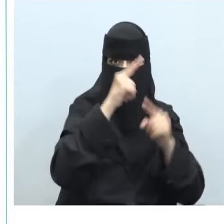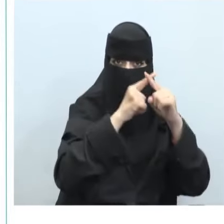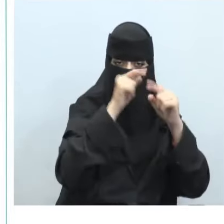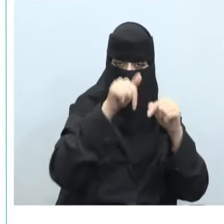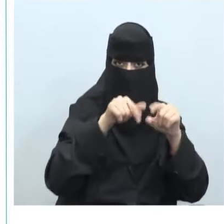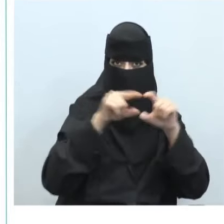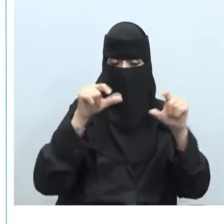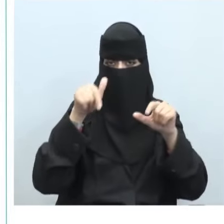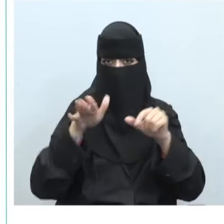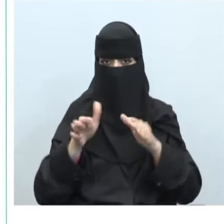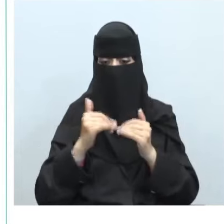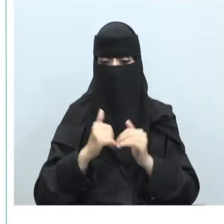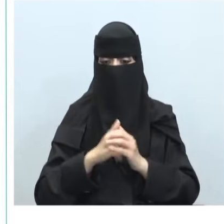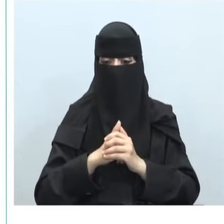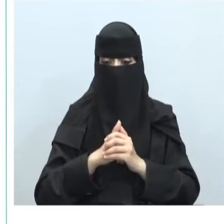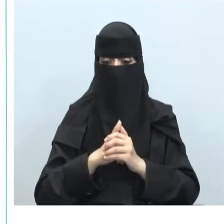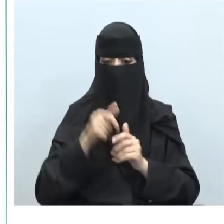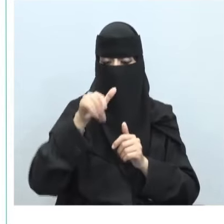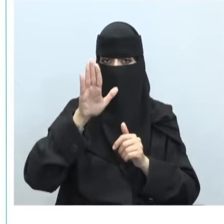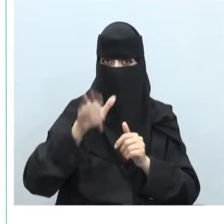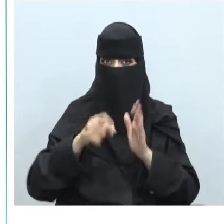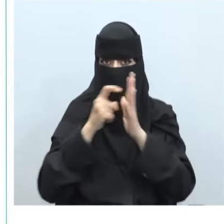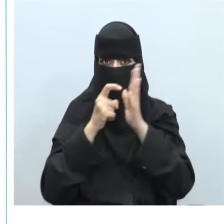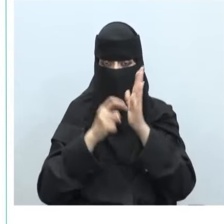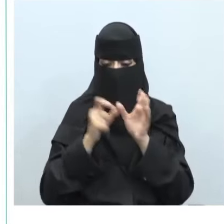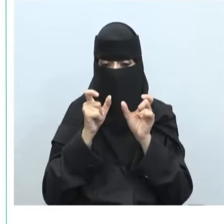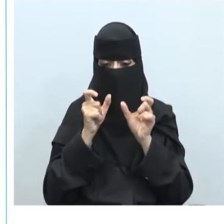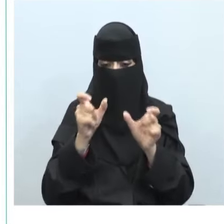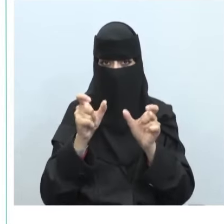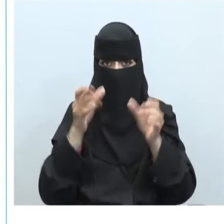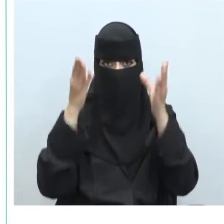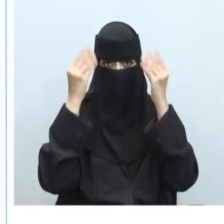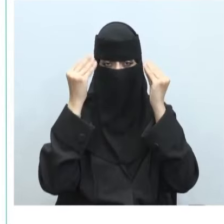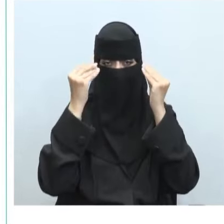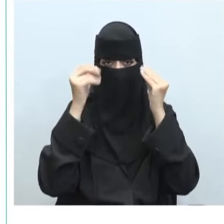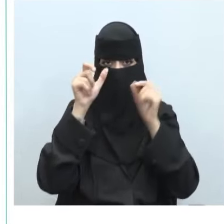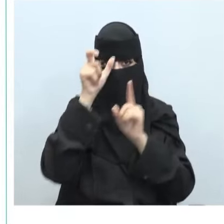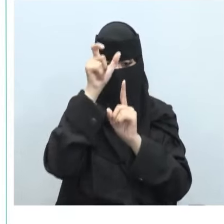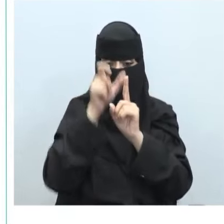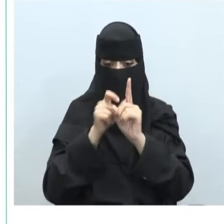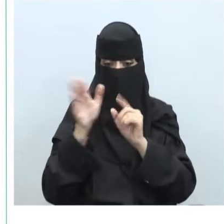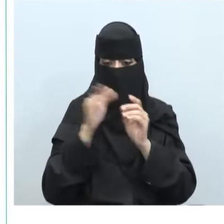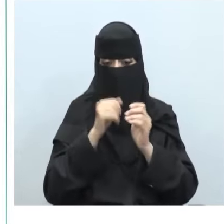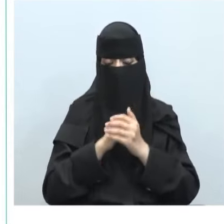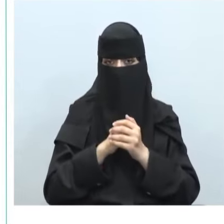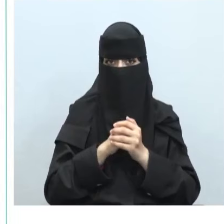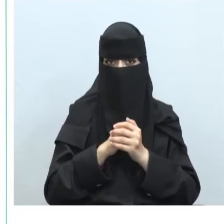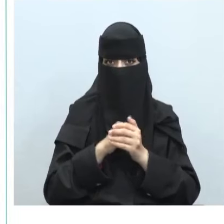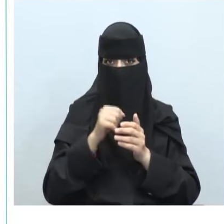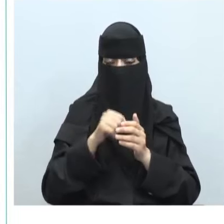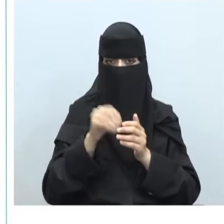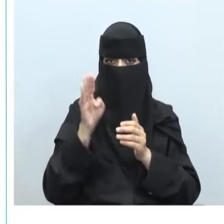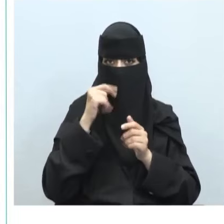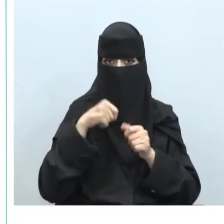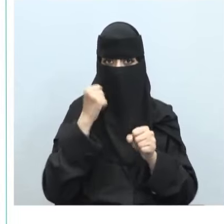الخاطئة فيما يلي في الفقرة الثامنة يوفر قانون حماية البيانات الشخصية